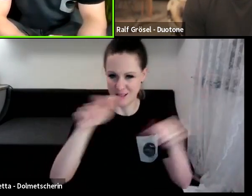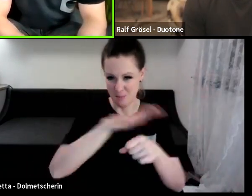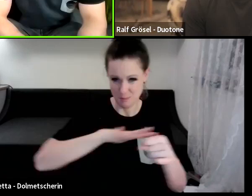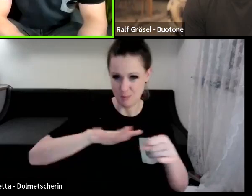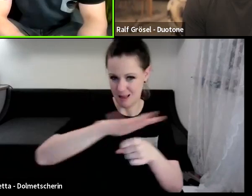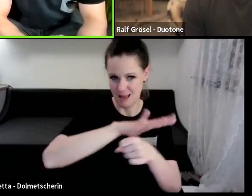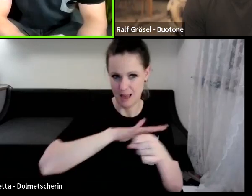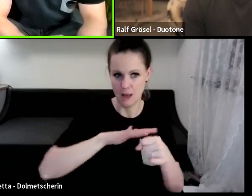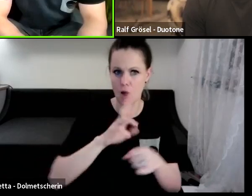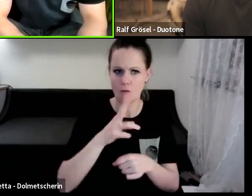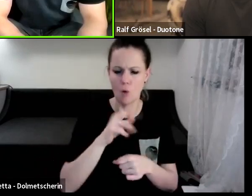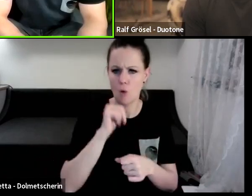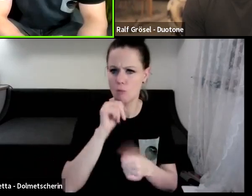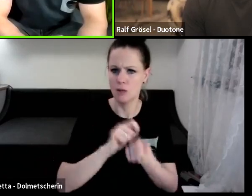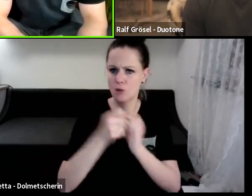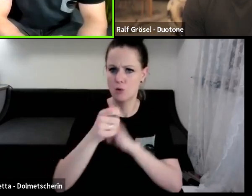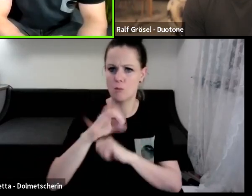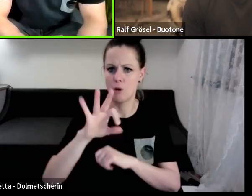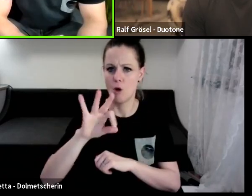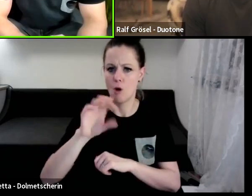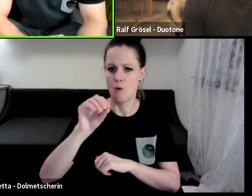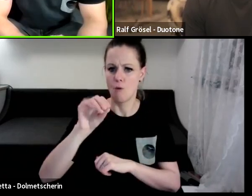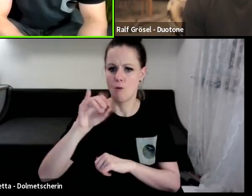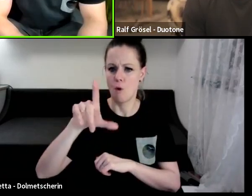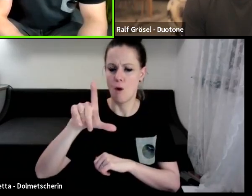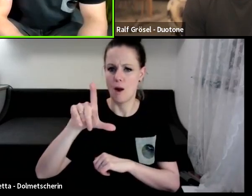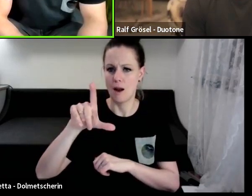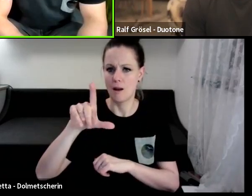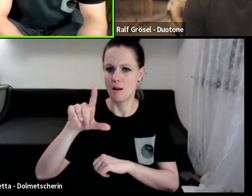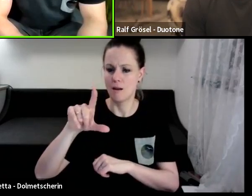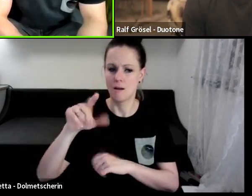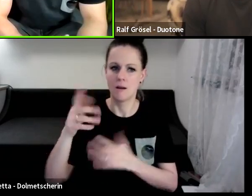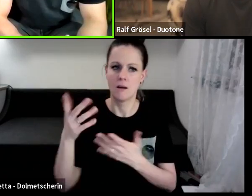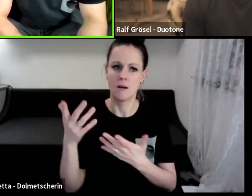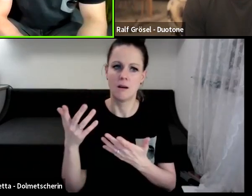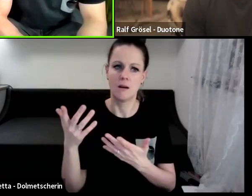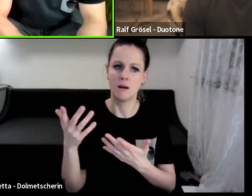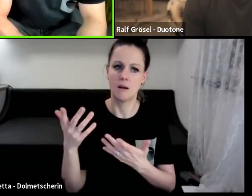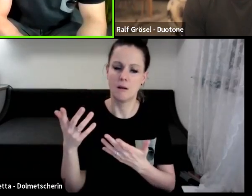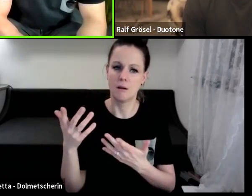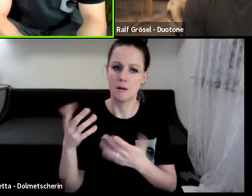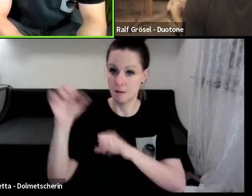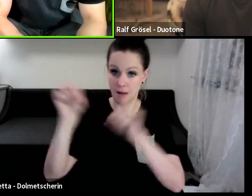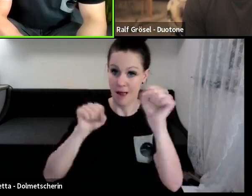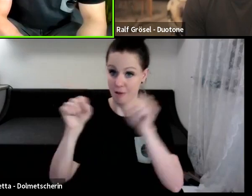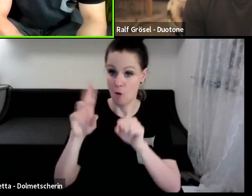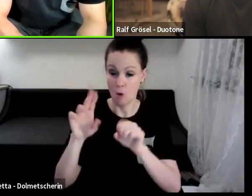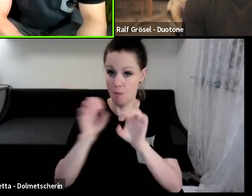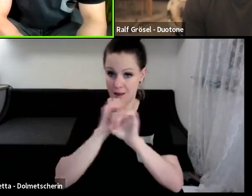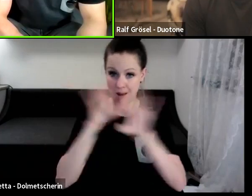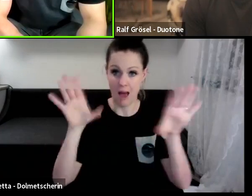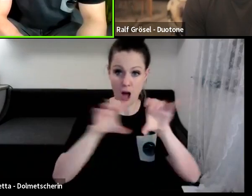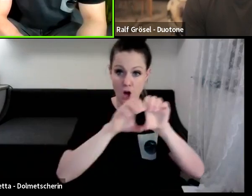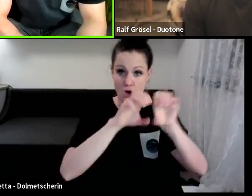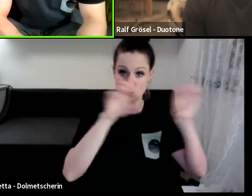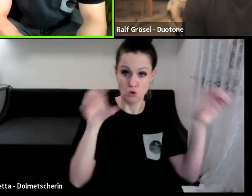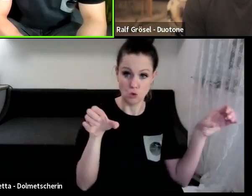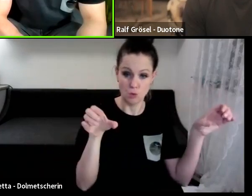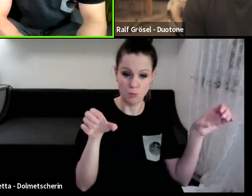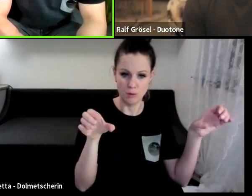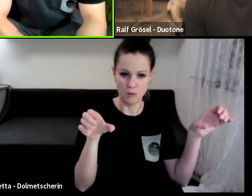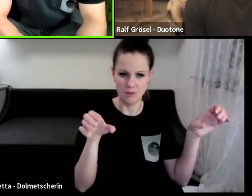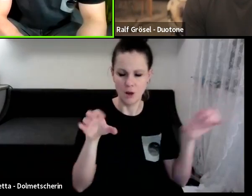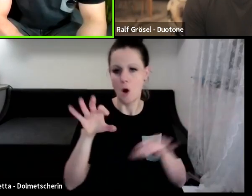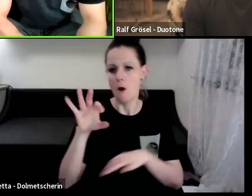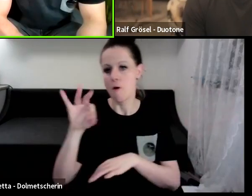Vollkites mehr? Oder warum positionierst du dich so ganz klar zu Tubekites und sagst, das ist meins und da sehe ich nur Vorteile drinnen gegenüber dem Vollkiteits?